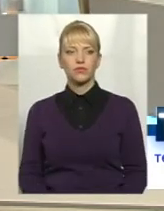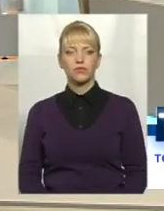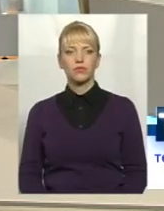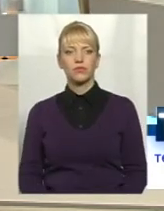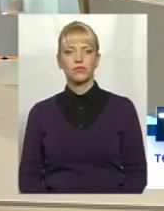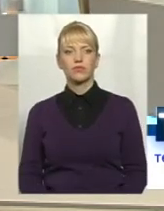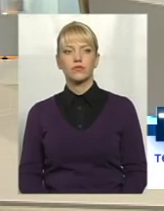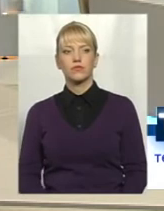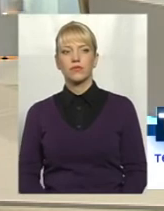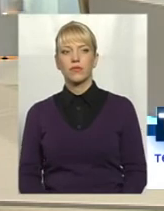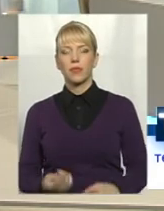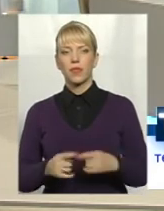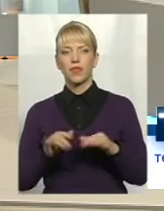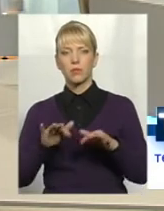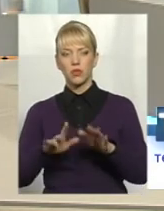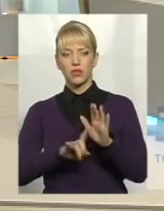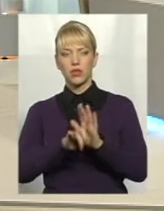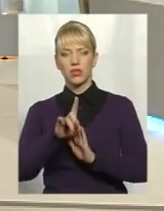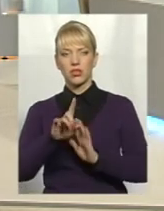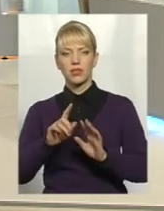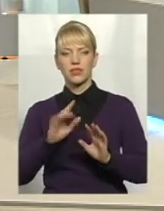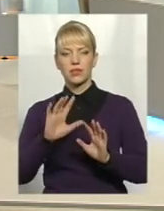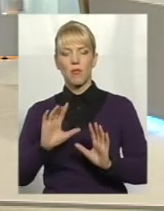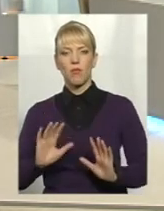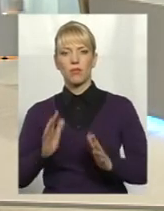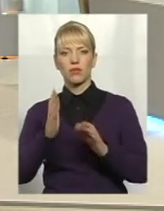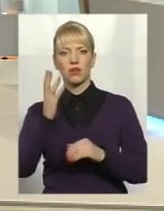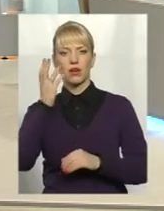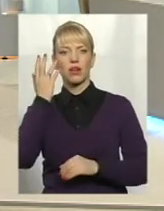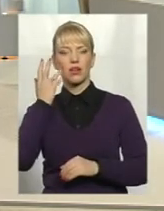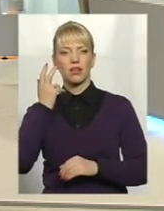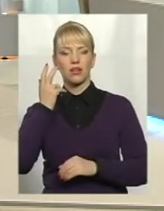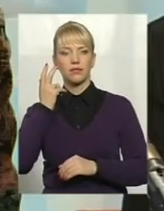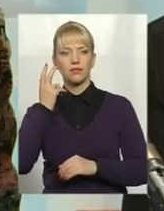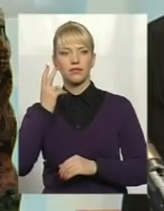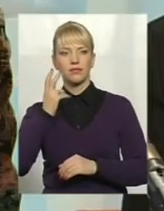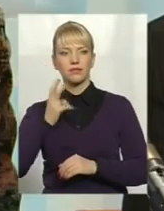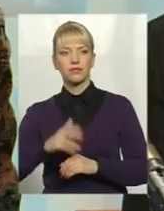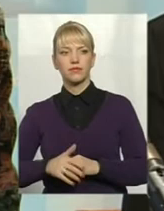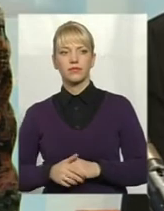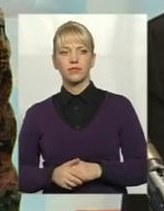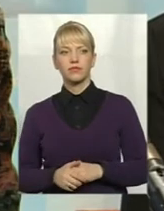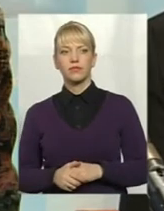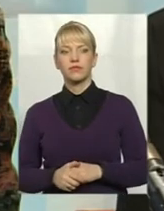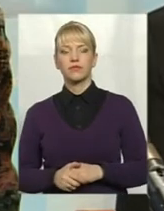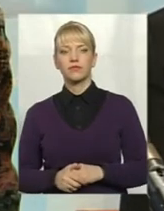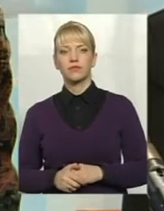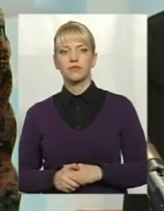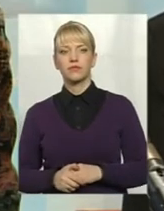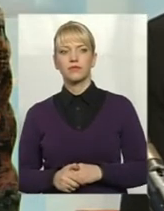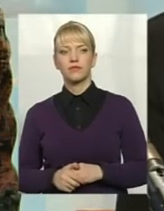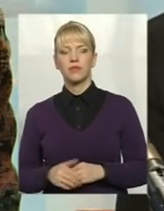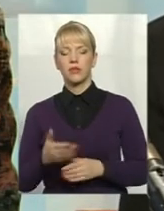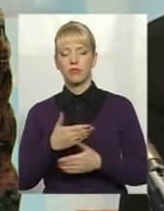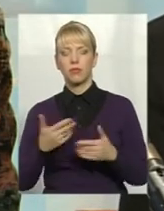Цей процес почався практично з момента, коли ми відкрили новий